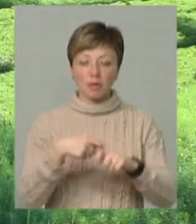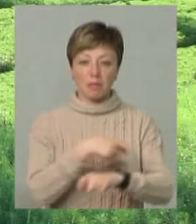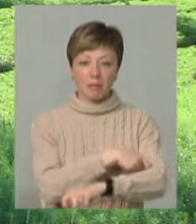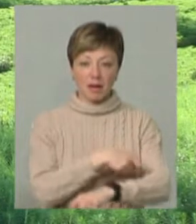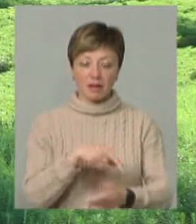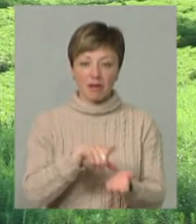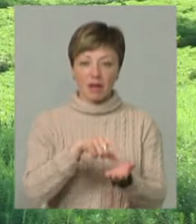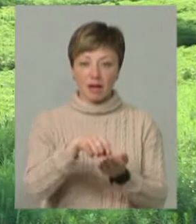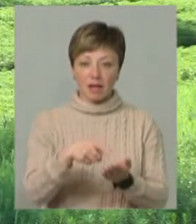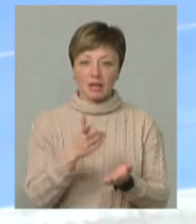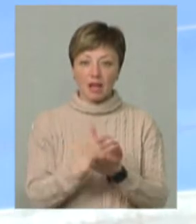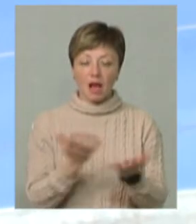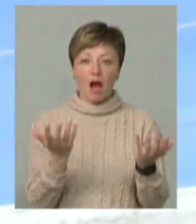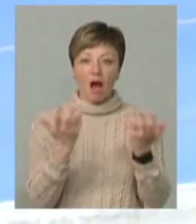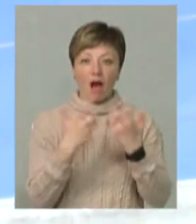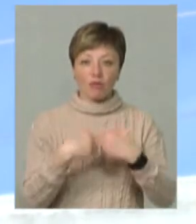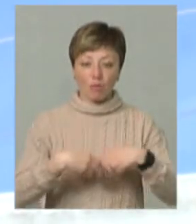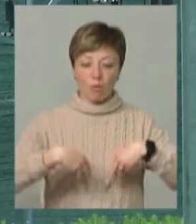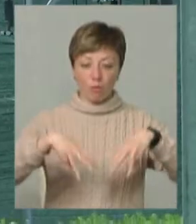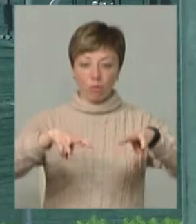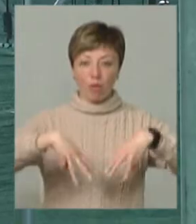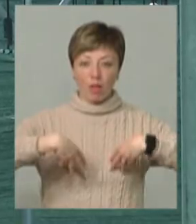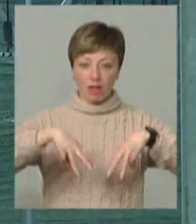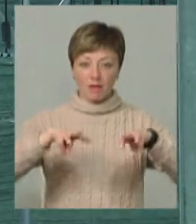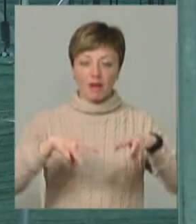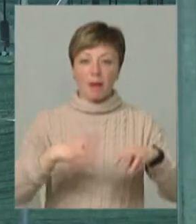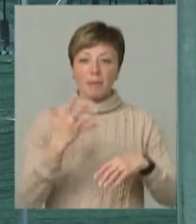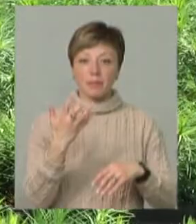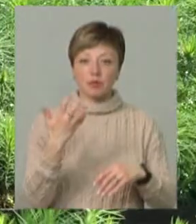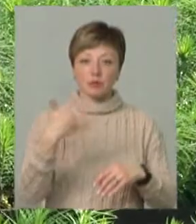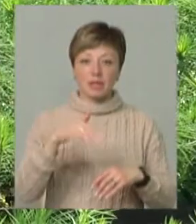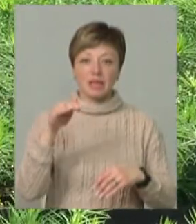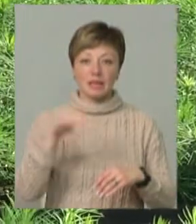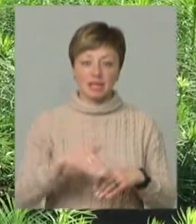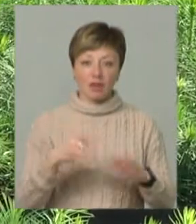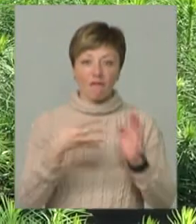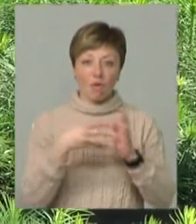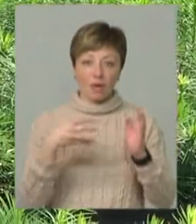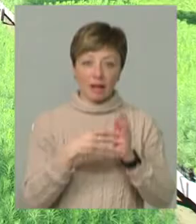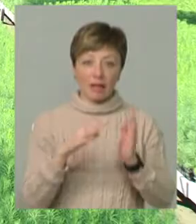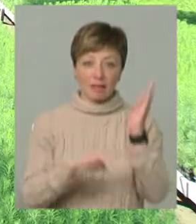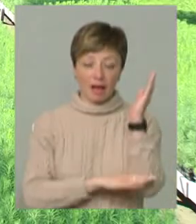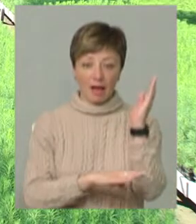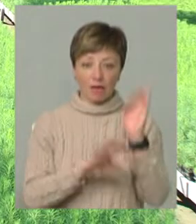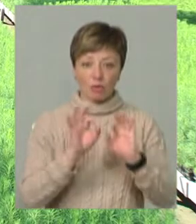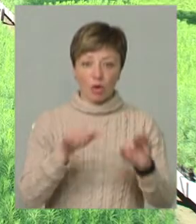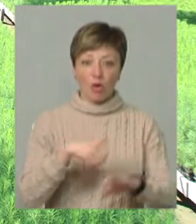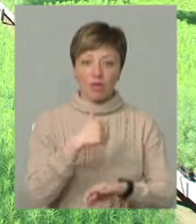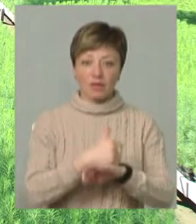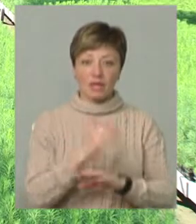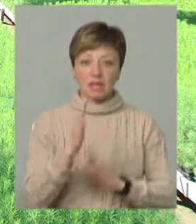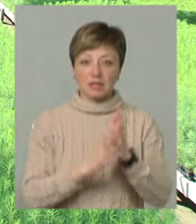квадратних є автоматичний полив та затінення. Тут вирощують 550 тисяч хвойних дерев, розповів головний лісничий державного